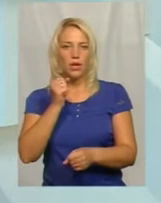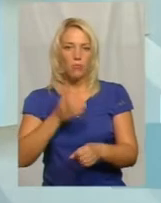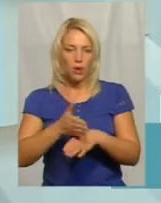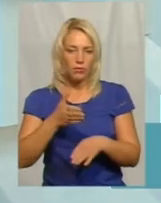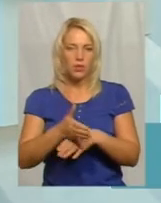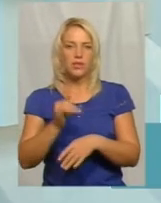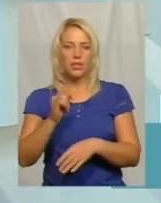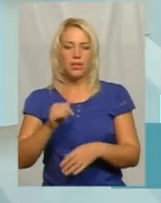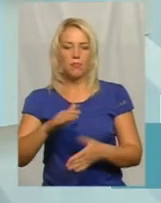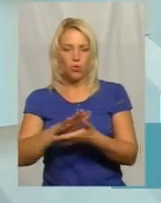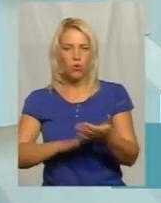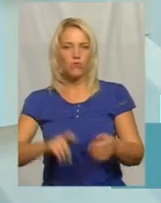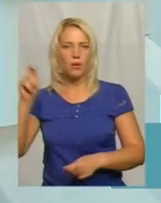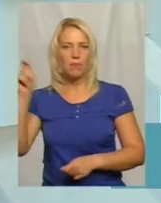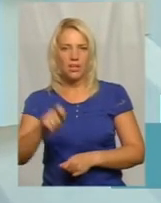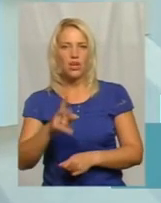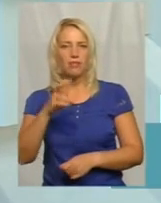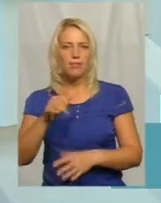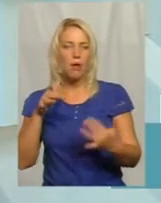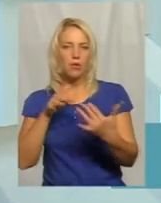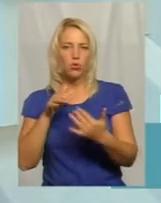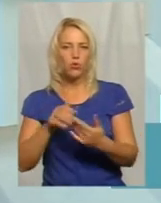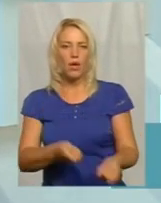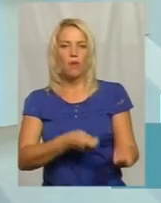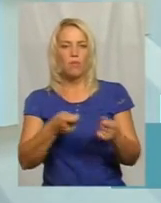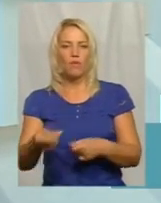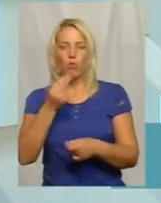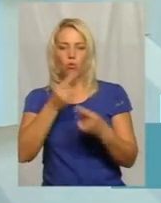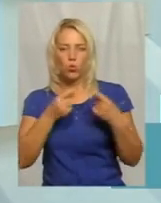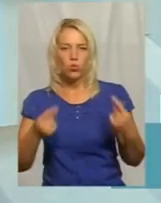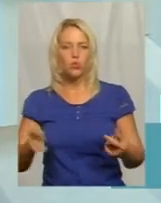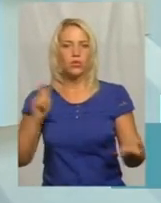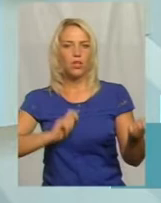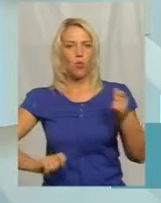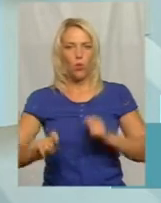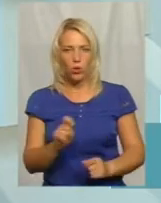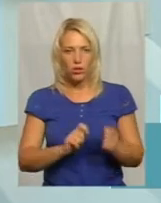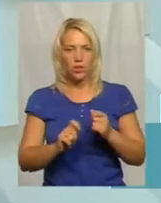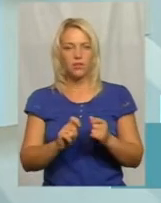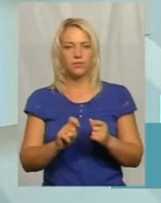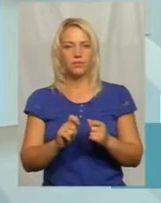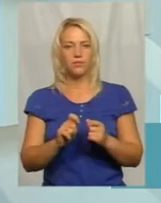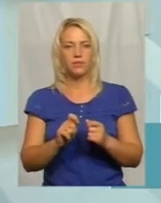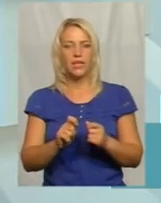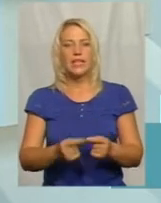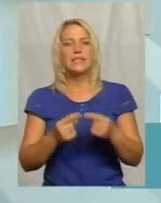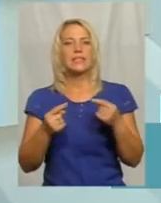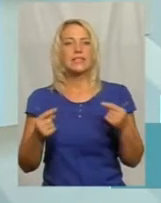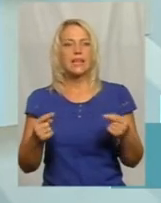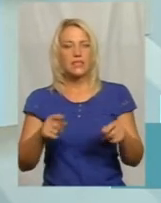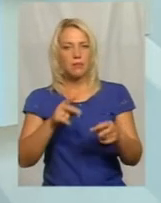приїжджати на передову, привозити від продуктів до одягу, до засобів